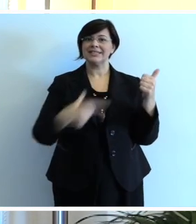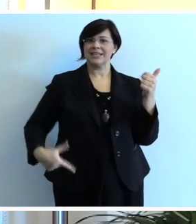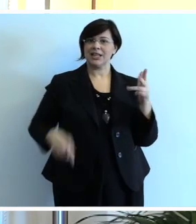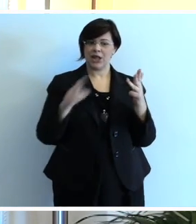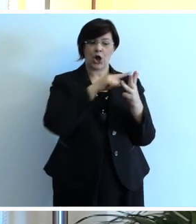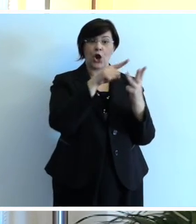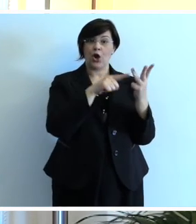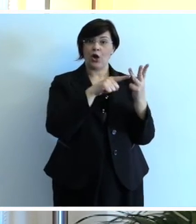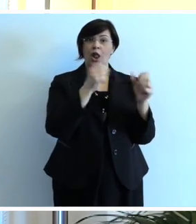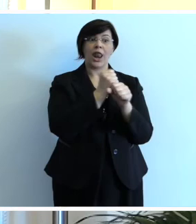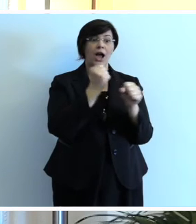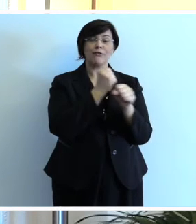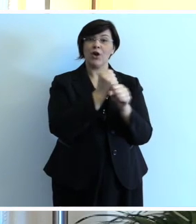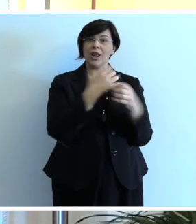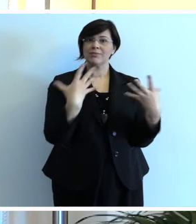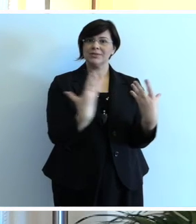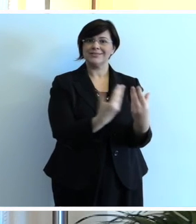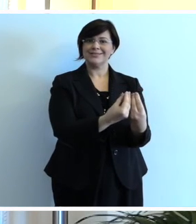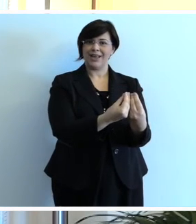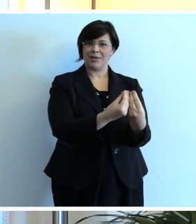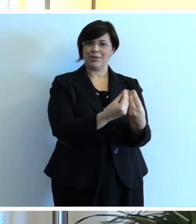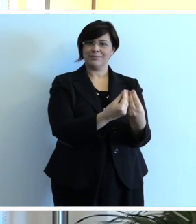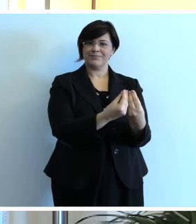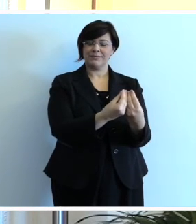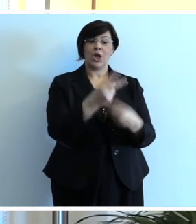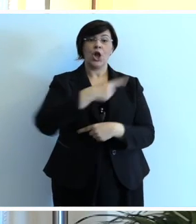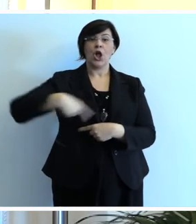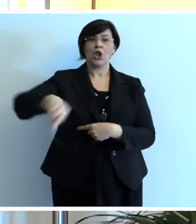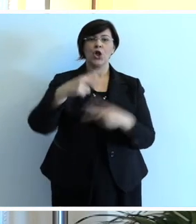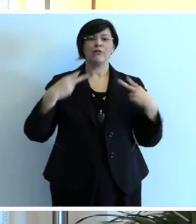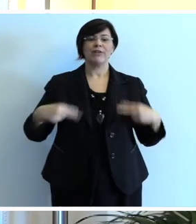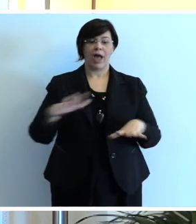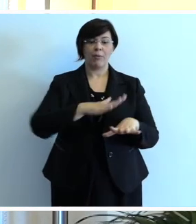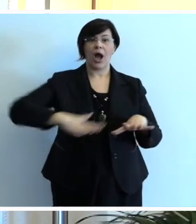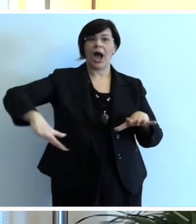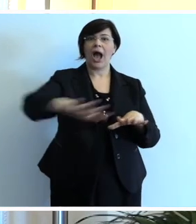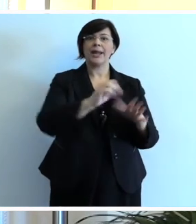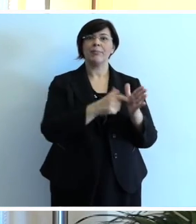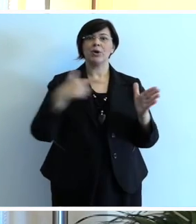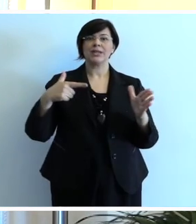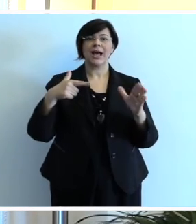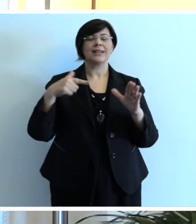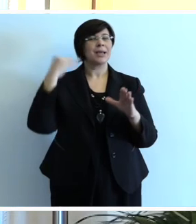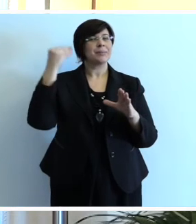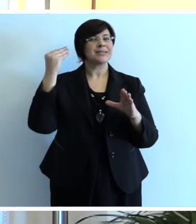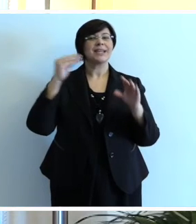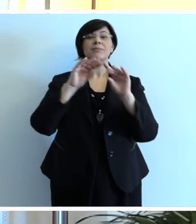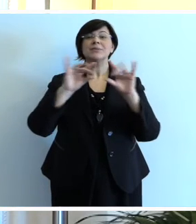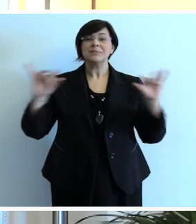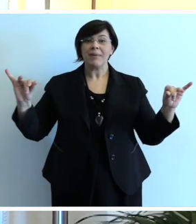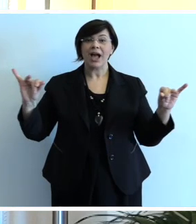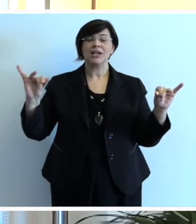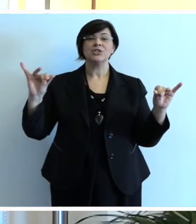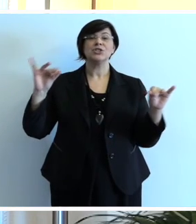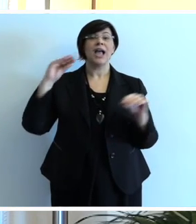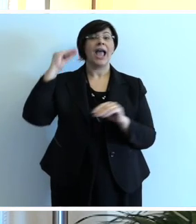sindaco di Vienna, creiamo questo insieme di sindaci, viviamo in un'area importante, pensate alle spiagge di Grado,